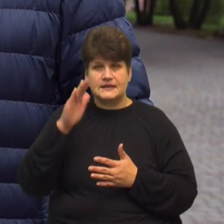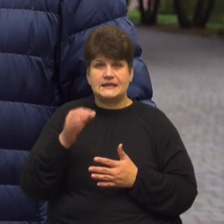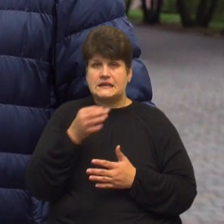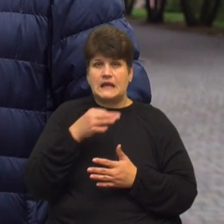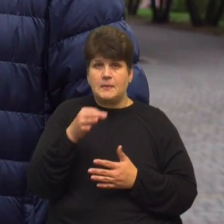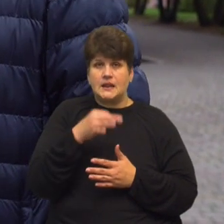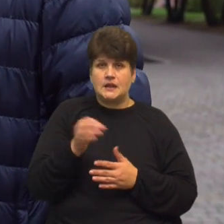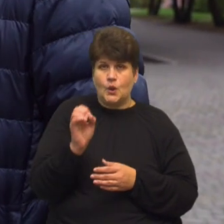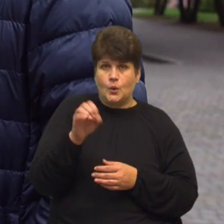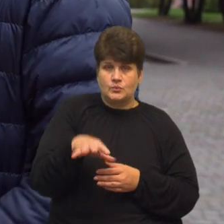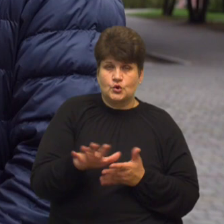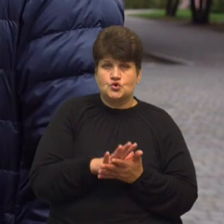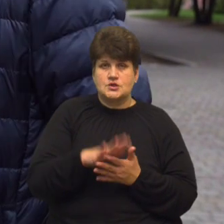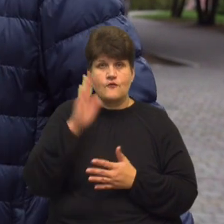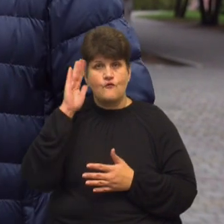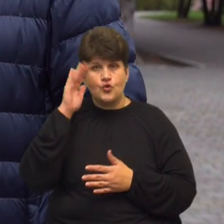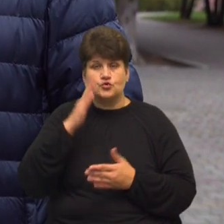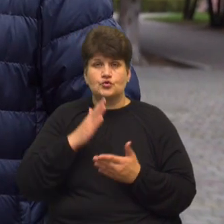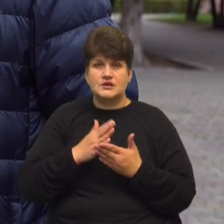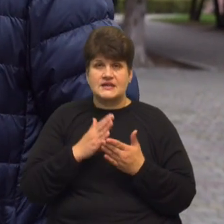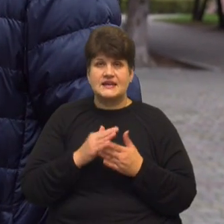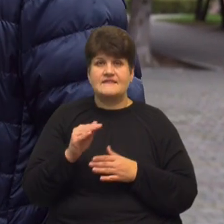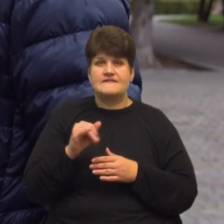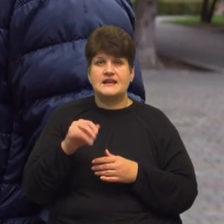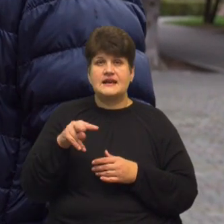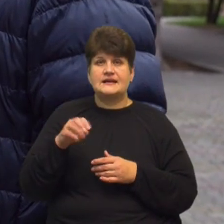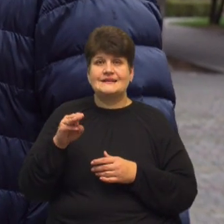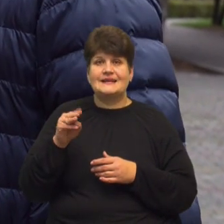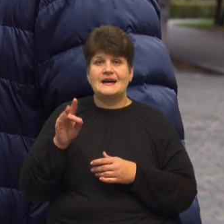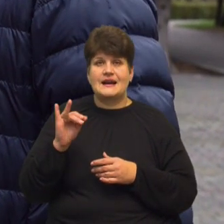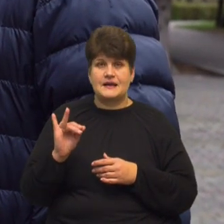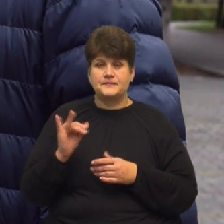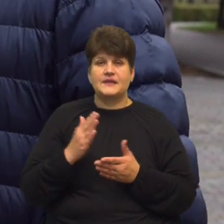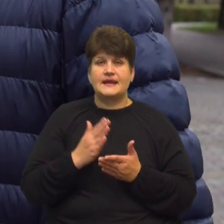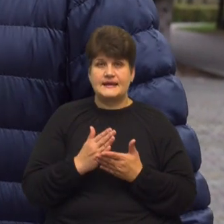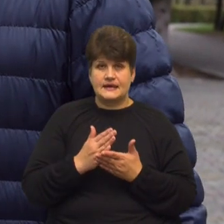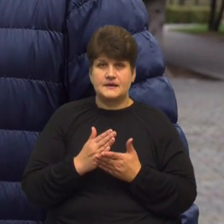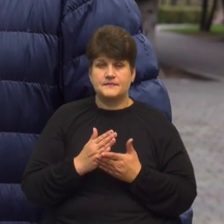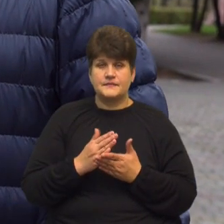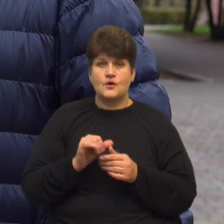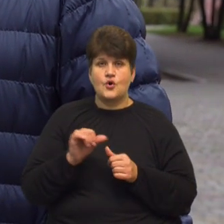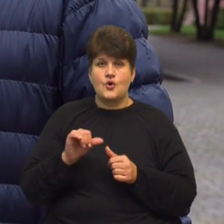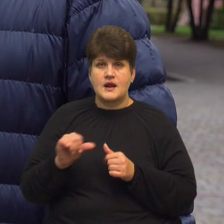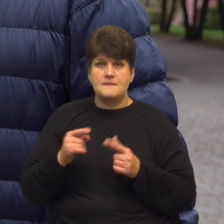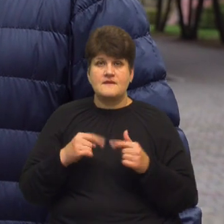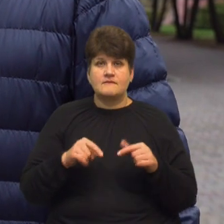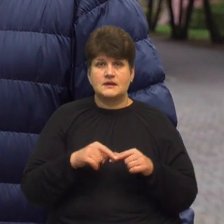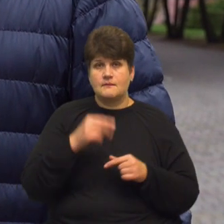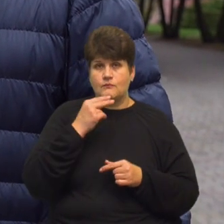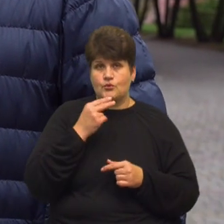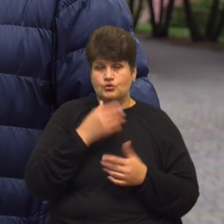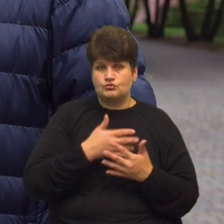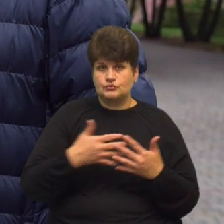засоби, які очищають воду. Є водяні фільтри, є деякі види продукції для